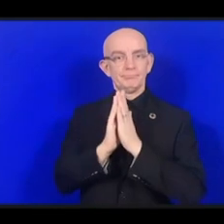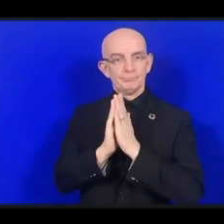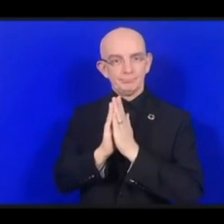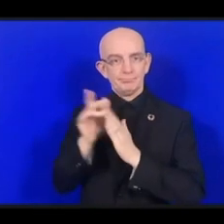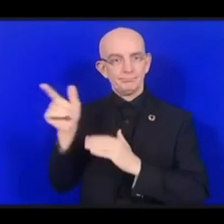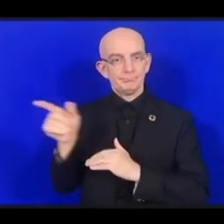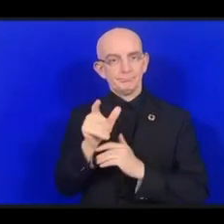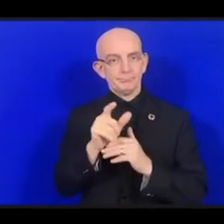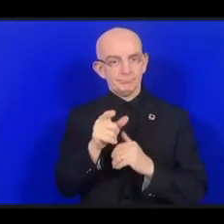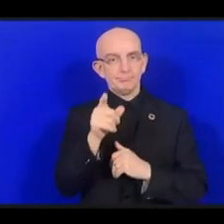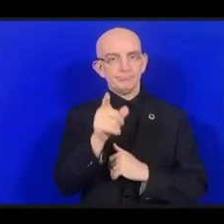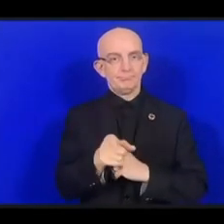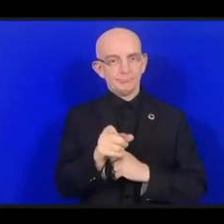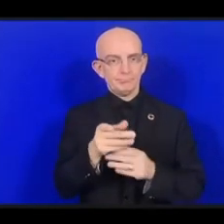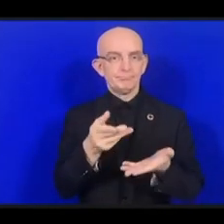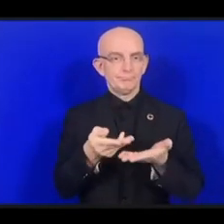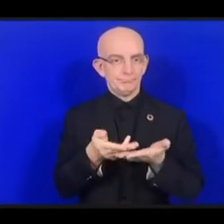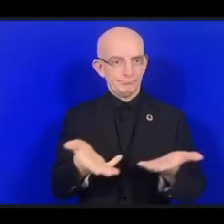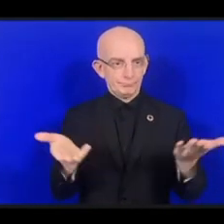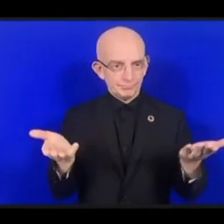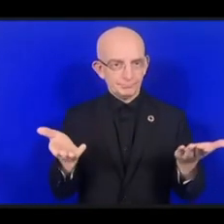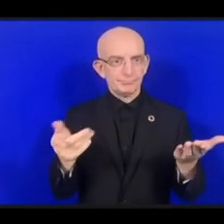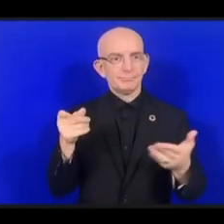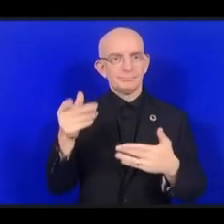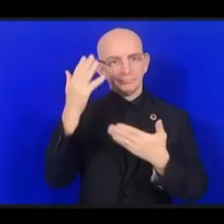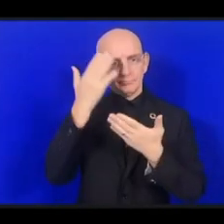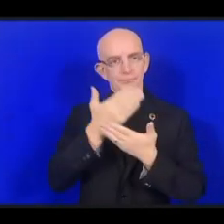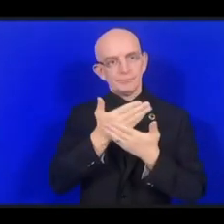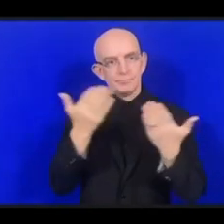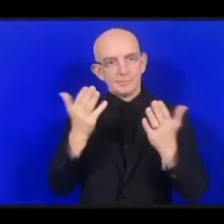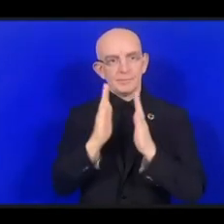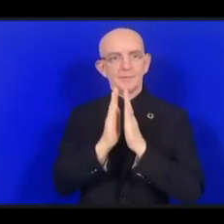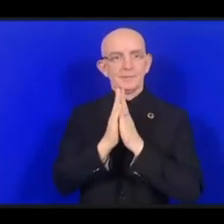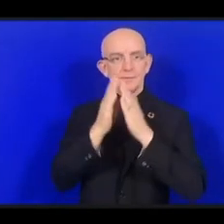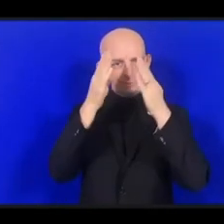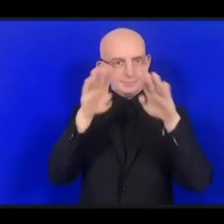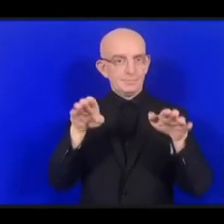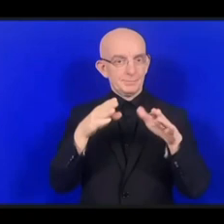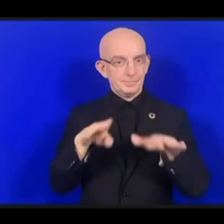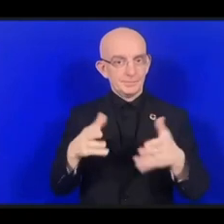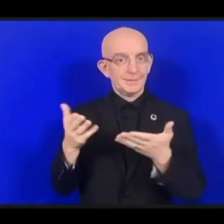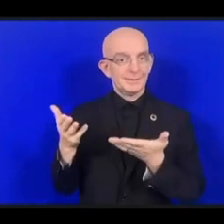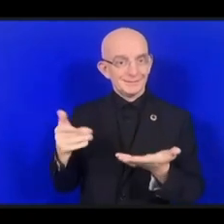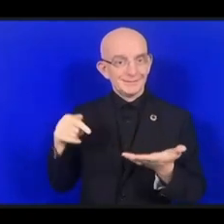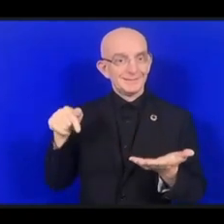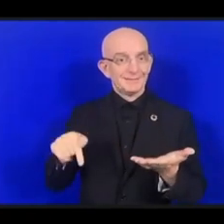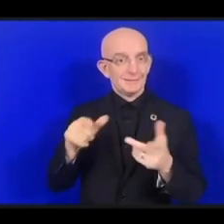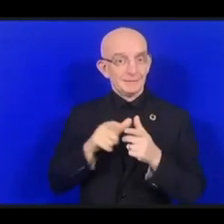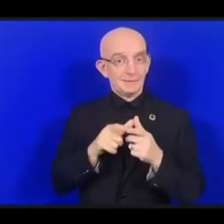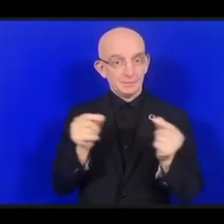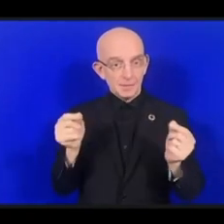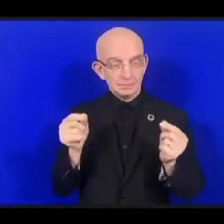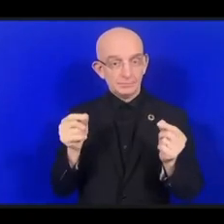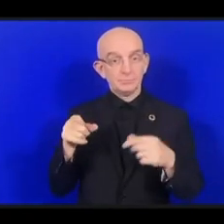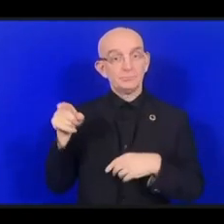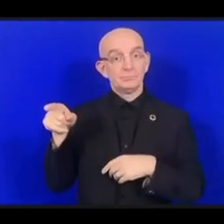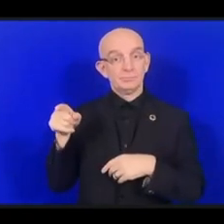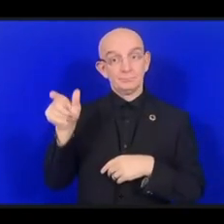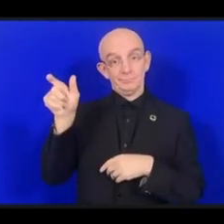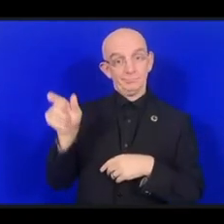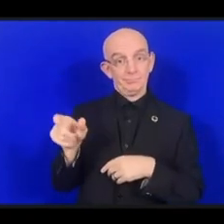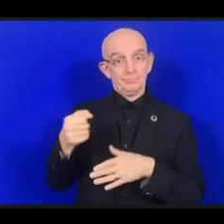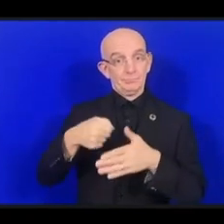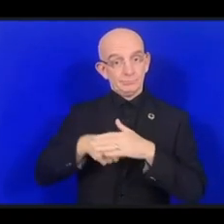храмов в Японии. Морисейхан, верховный жрец, родился в Киомизо в Киото в 1940 году.